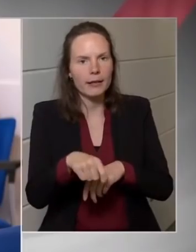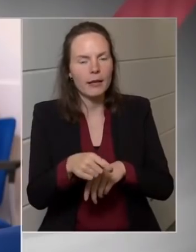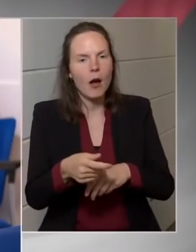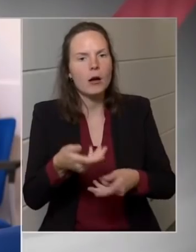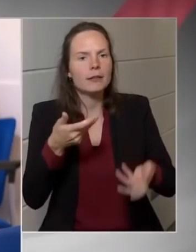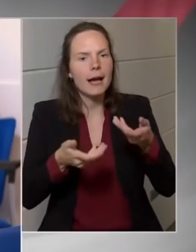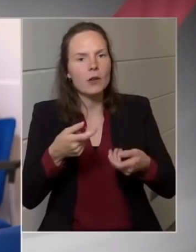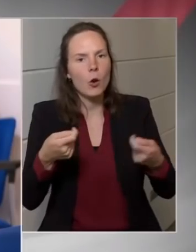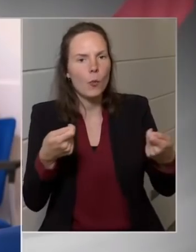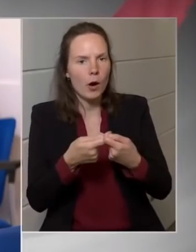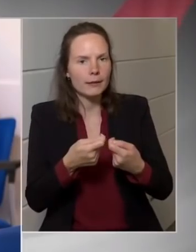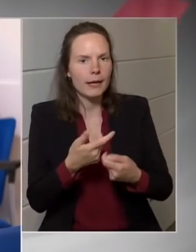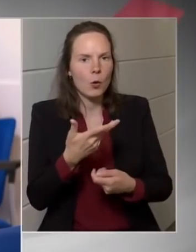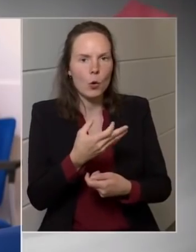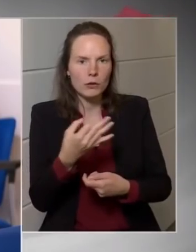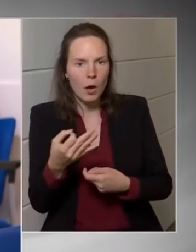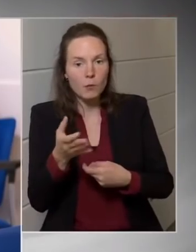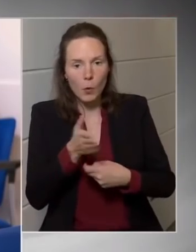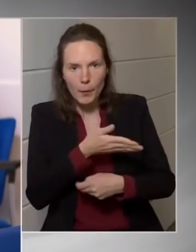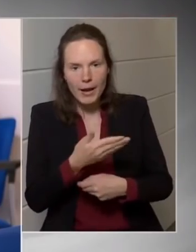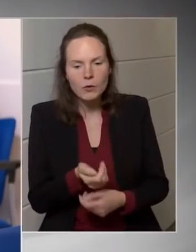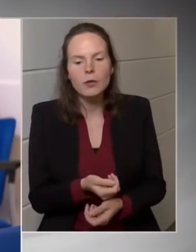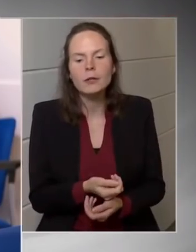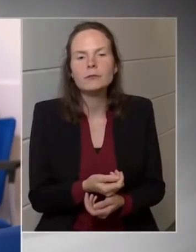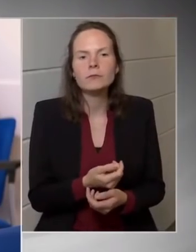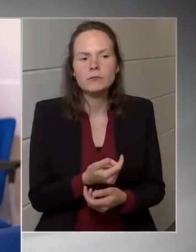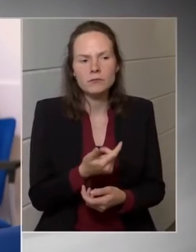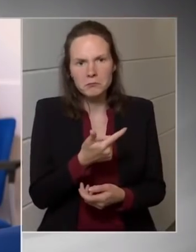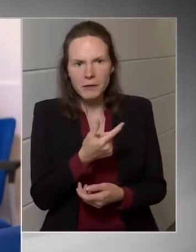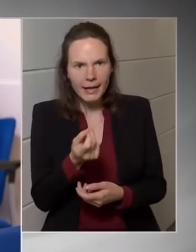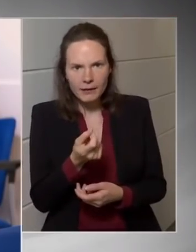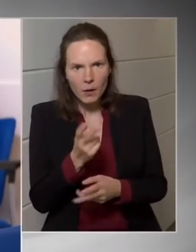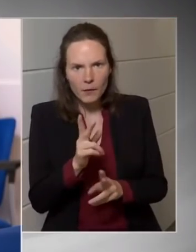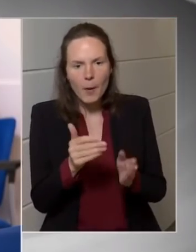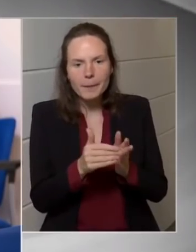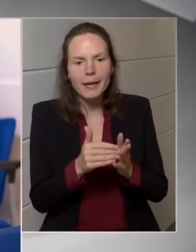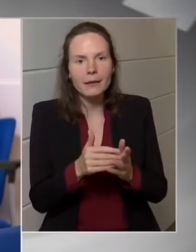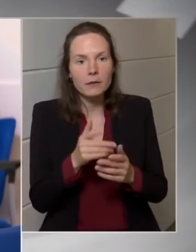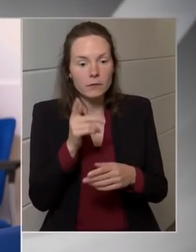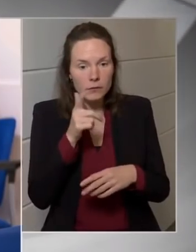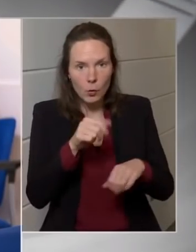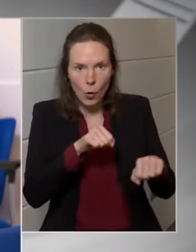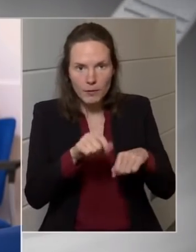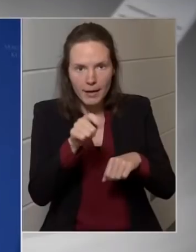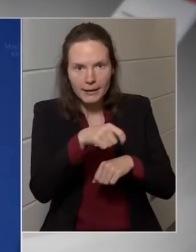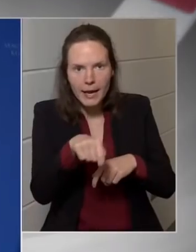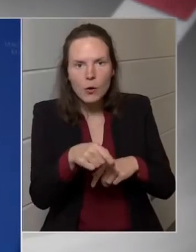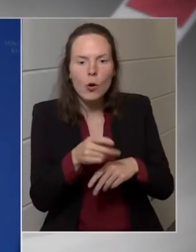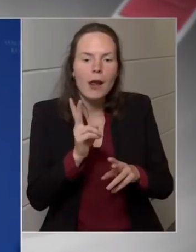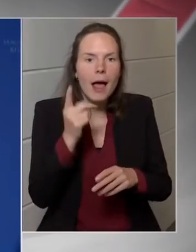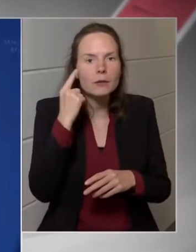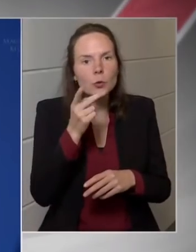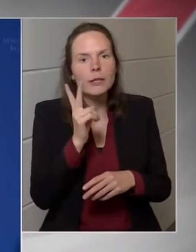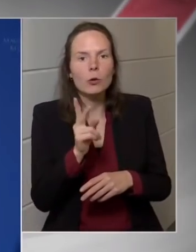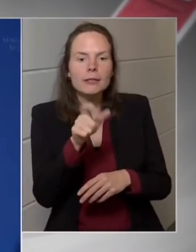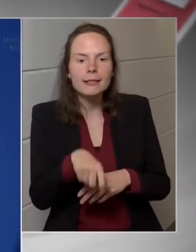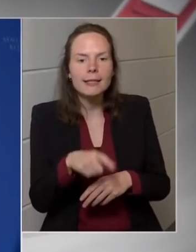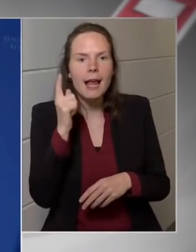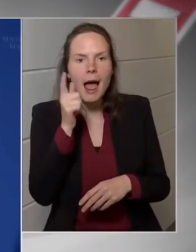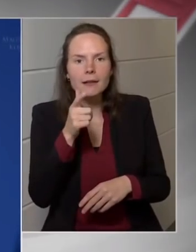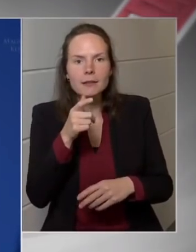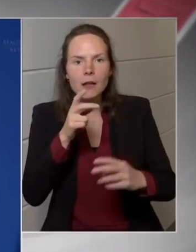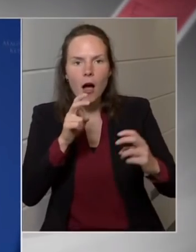egy-két-három napán rendelkezésre, hogy ezt ki fogja jelölni a kormány, és hogy lehet-e már tudni, hogy kivelülhetnek majd egy asztalhoz a